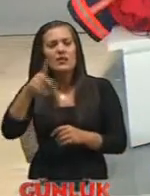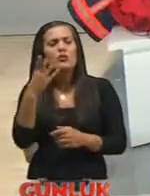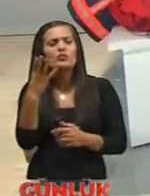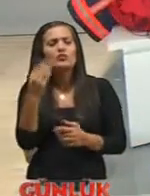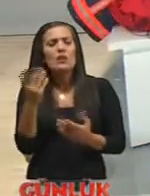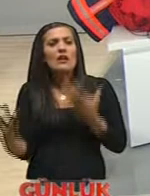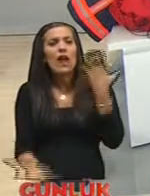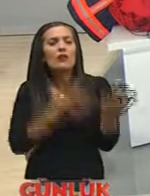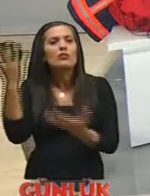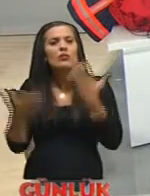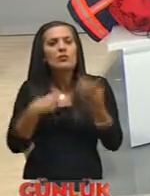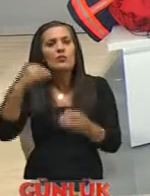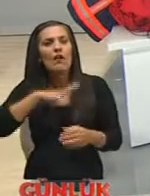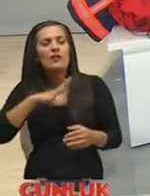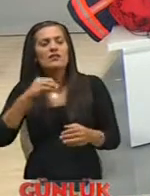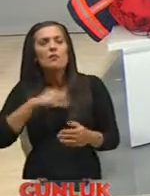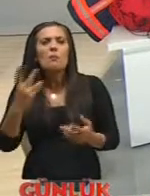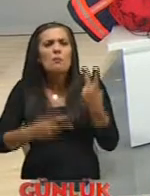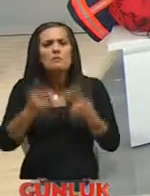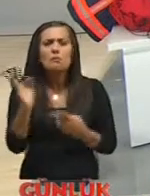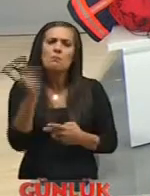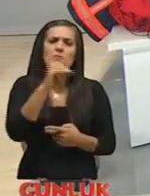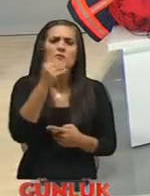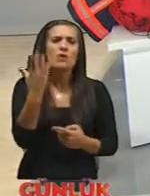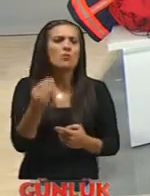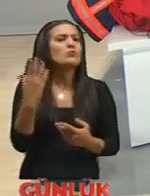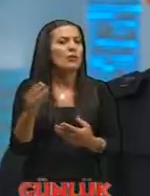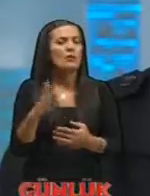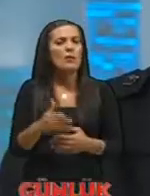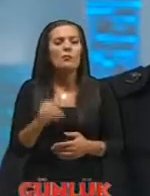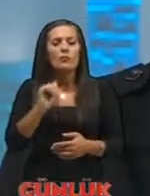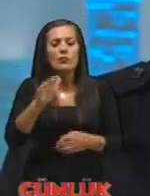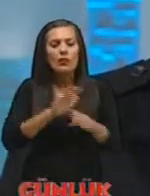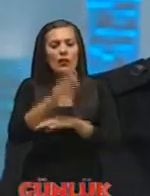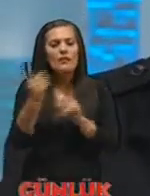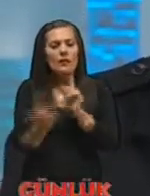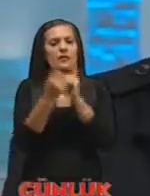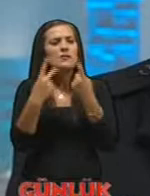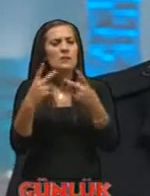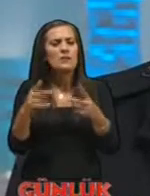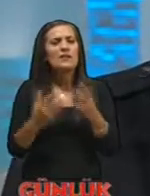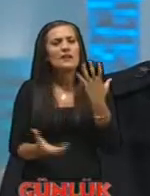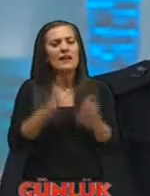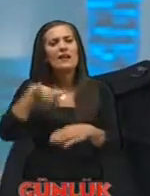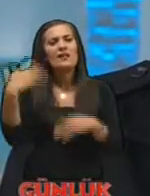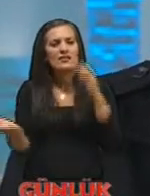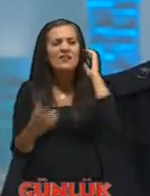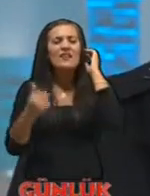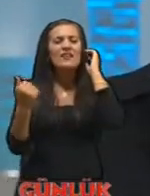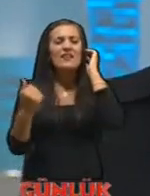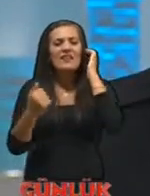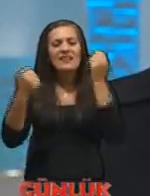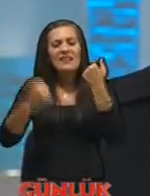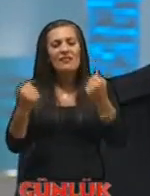ki ceyir ceyir bir bina yanıyor bir ev yanıyor ama bazen de başka bir şey olmuş olabiliyor yani günlük hayatta karşılaşabildiğimiz yangınlar dışında trafik